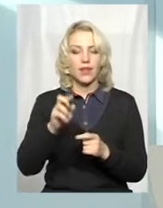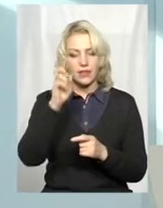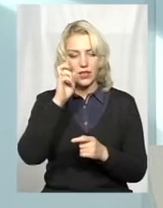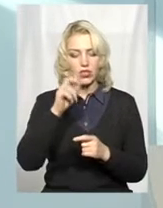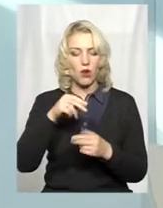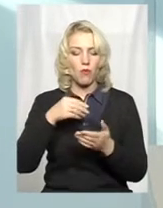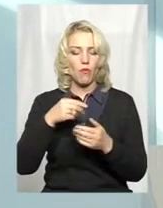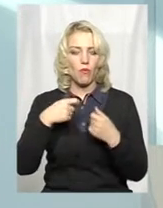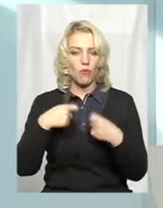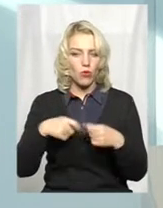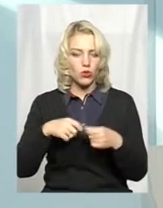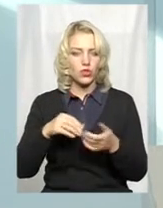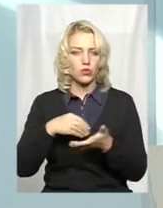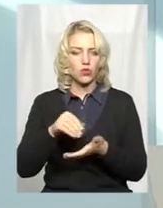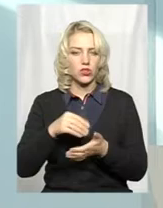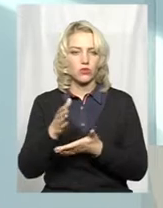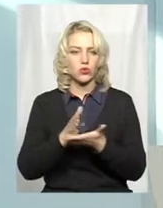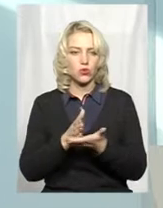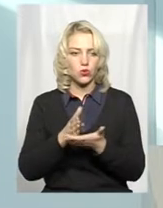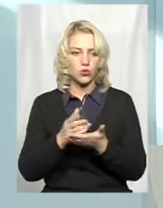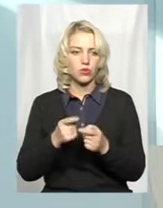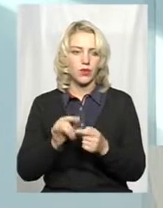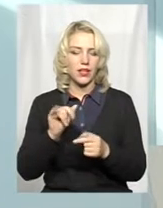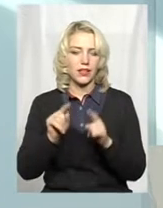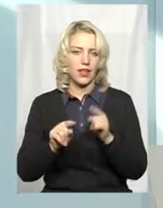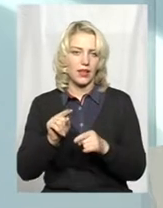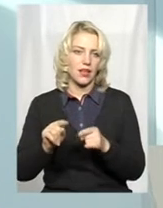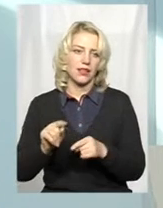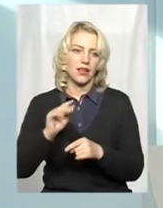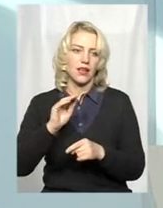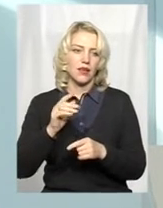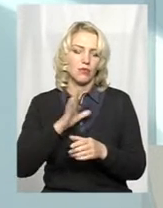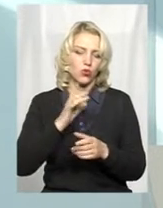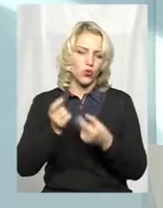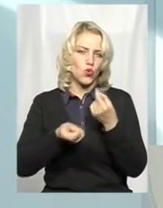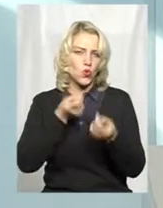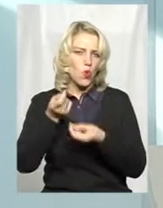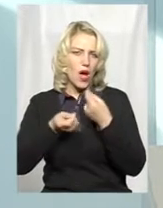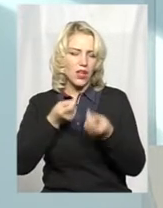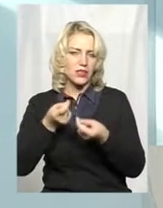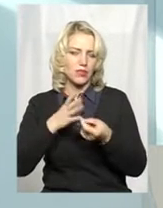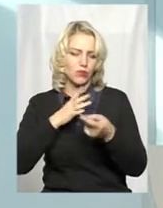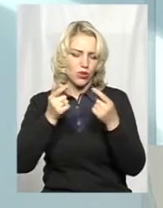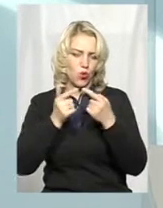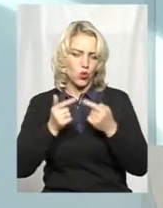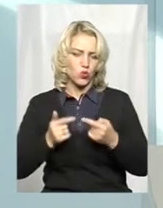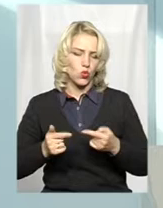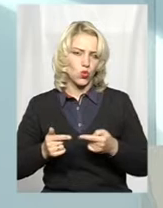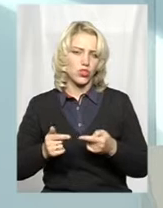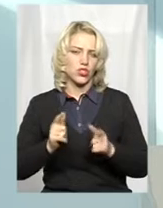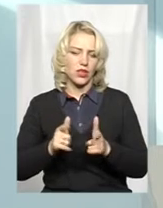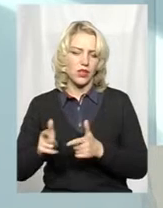обласне, скажімо так, проведене. Деякі нюанси були потім узгоджені між